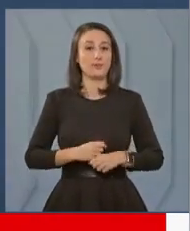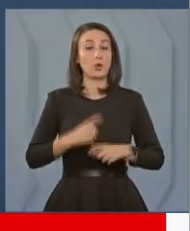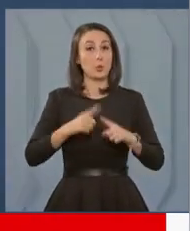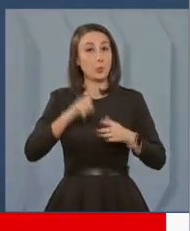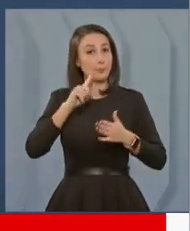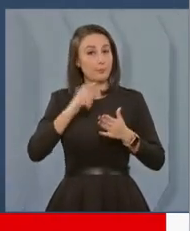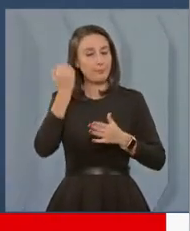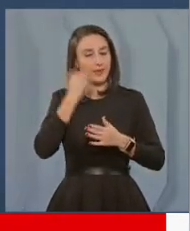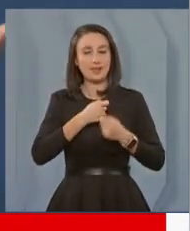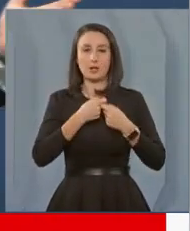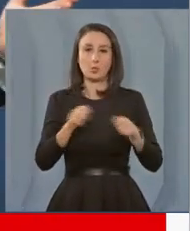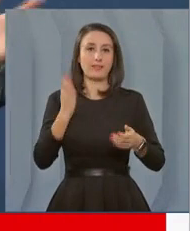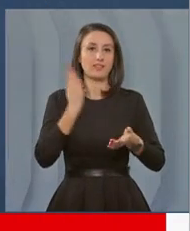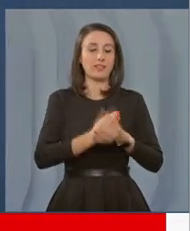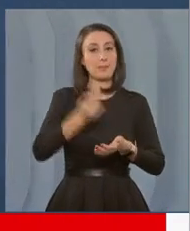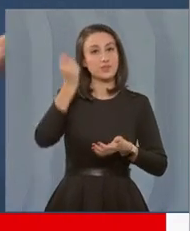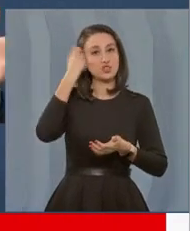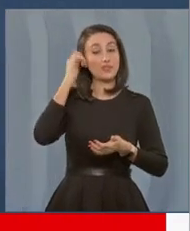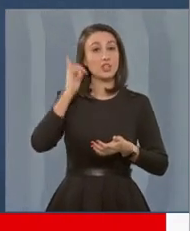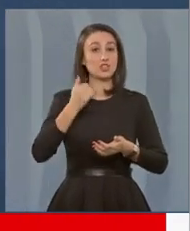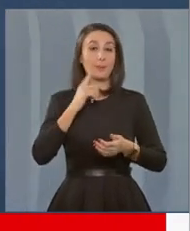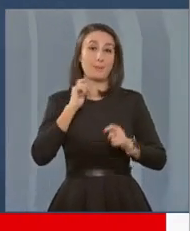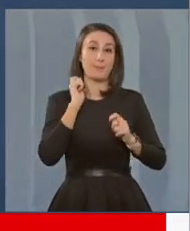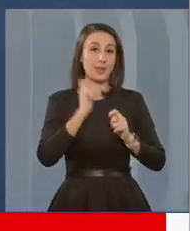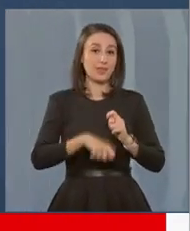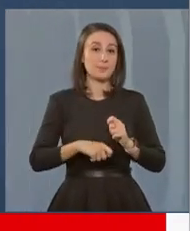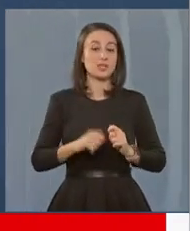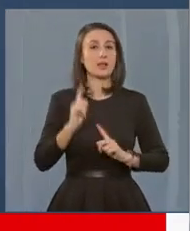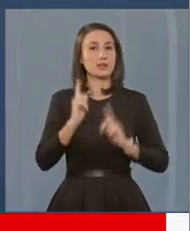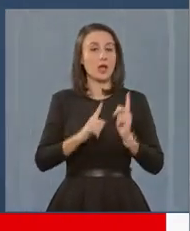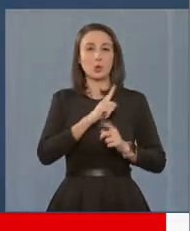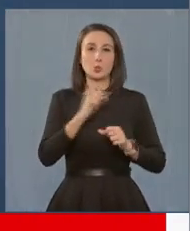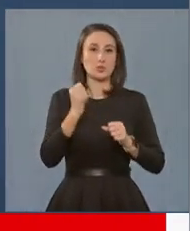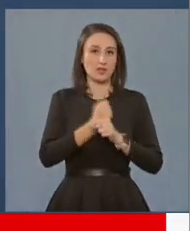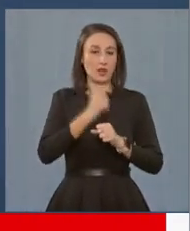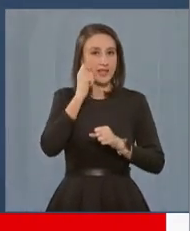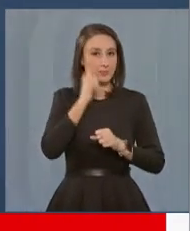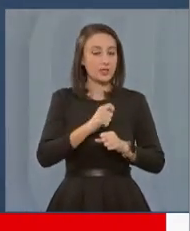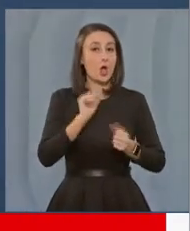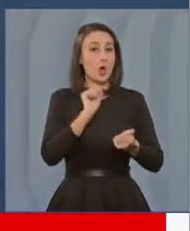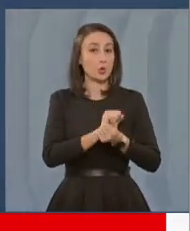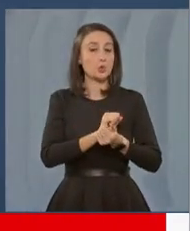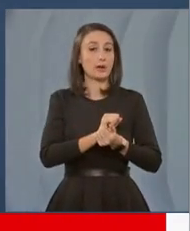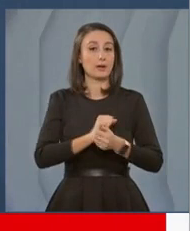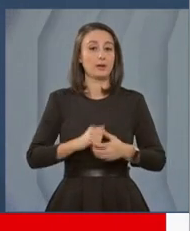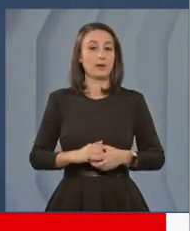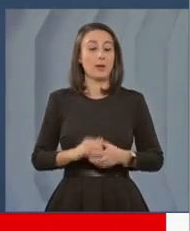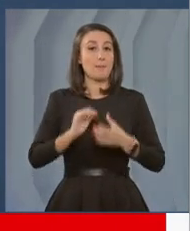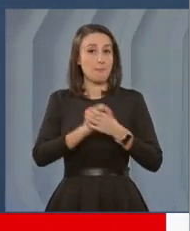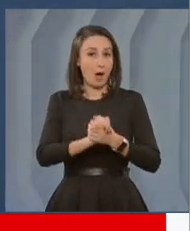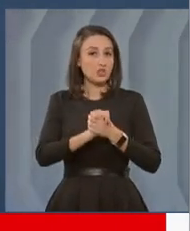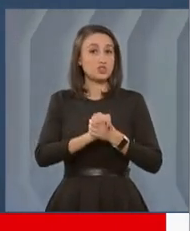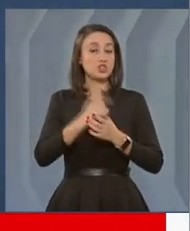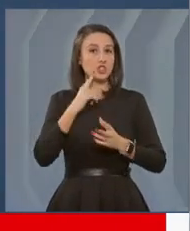pierderea tuturor drepturilor civile și pedepse exemplare în caz de neexecutare, închisoarea la pace și glonțul la război.